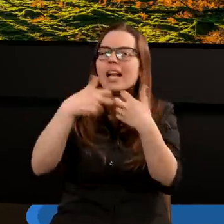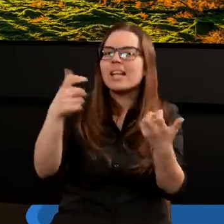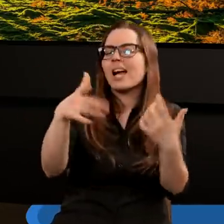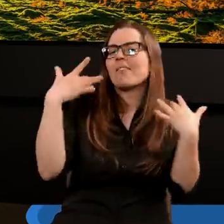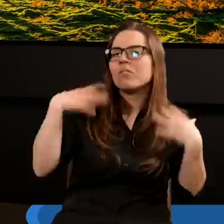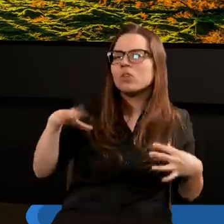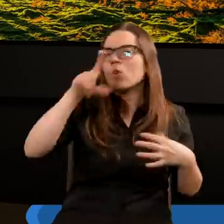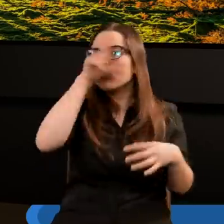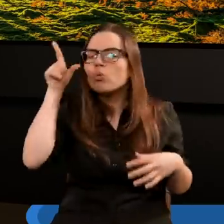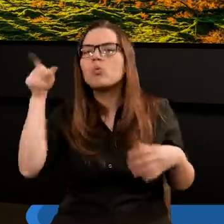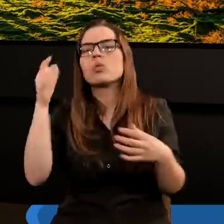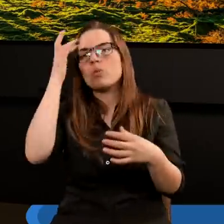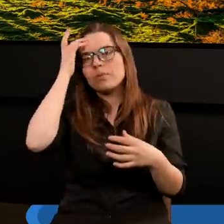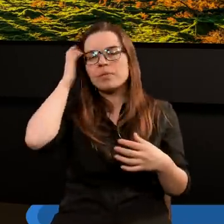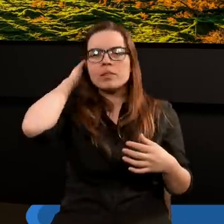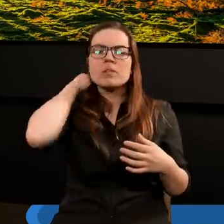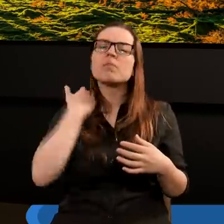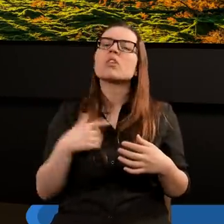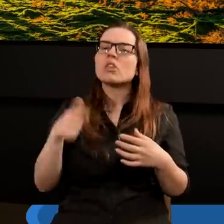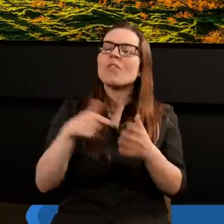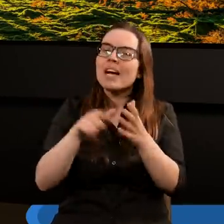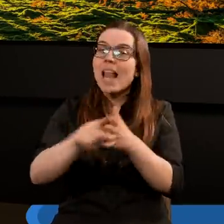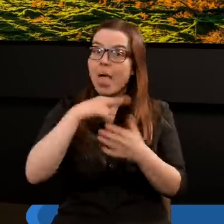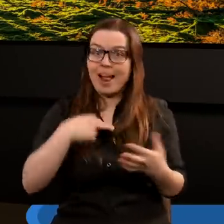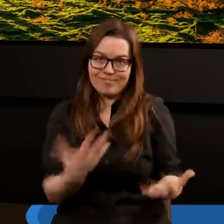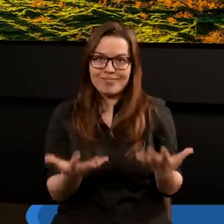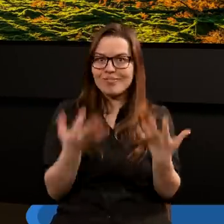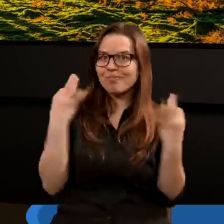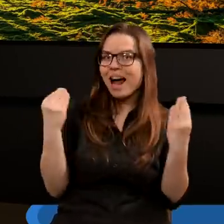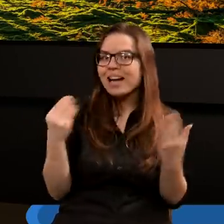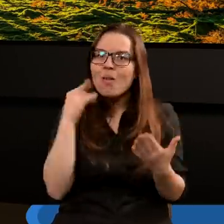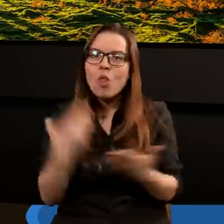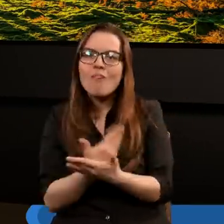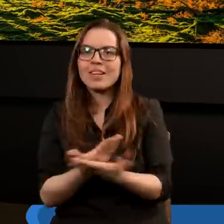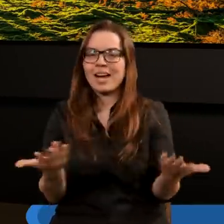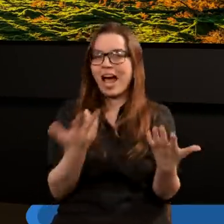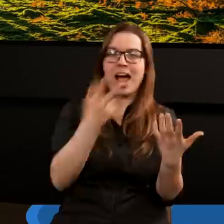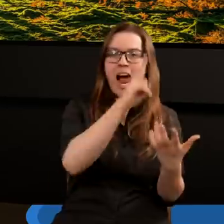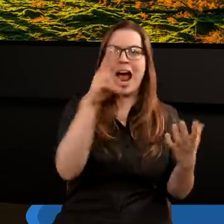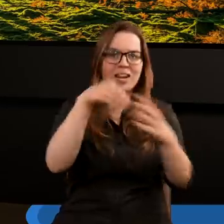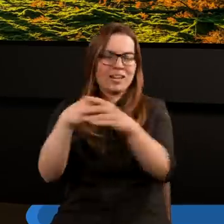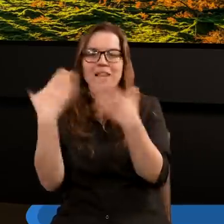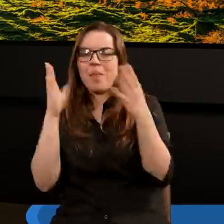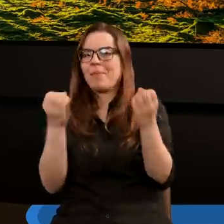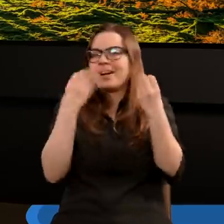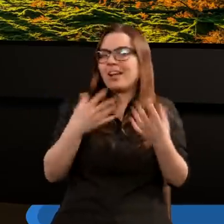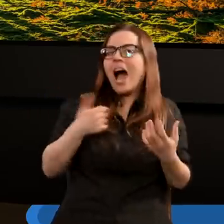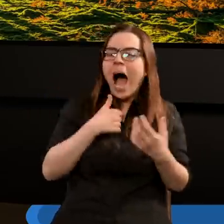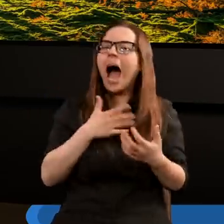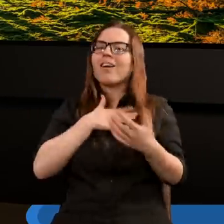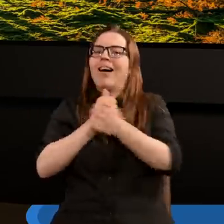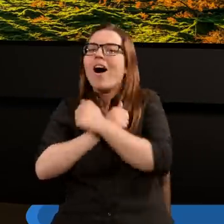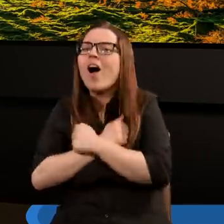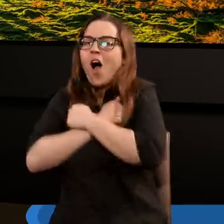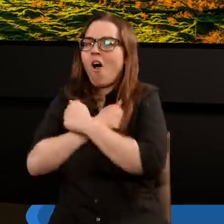tego ludu. Więc to chyba dla nas taka dobra wiadomość, tak, skoro nie wszystkich to dopadnie. Jeżeli jesteśmy autentycznie zakochani w Panu